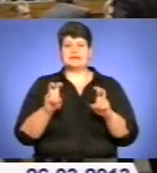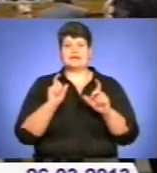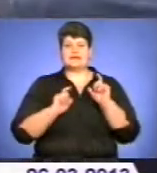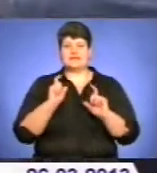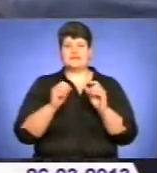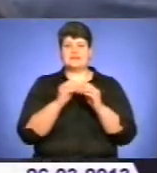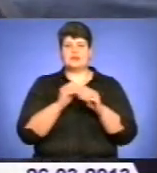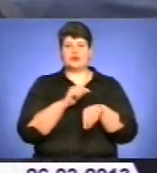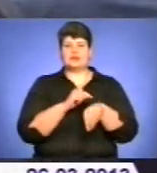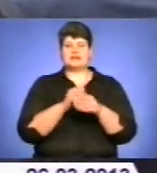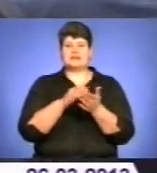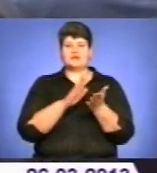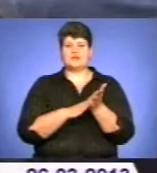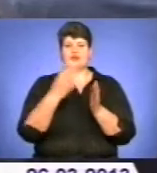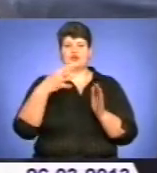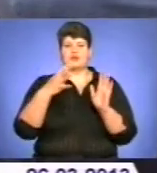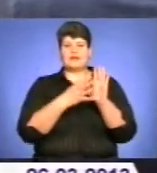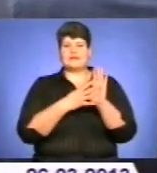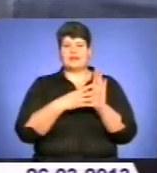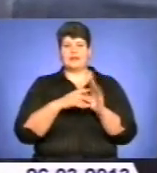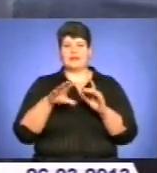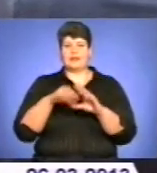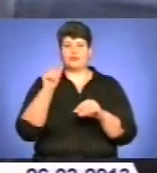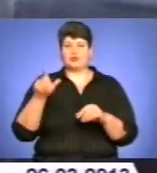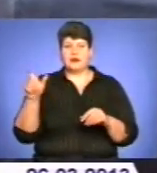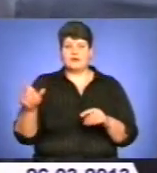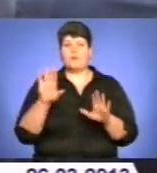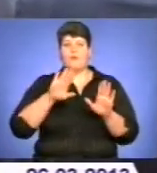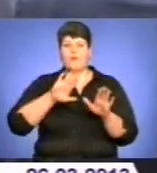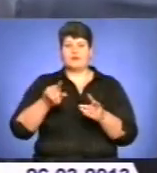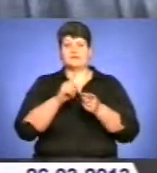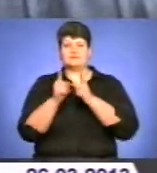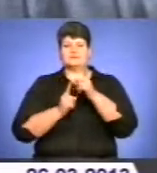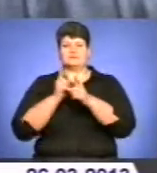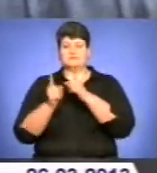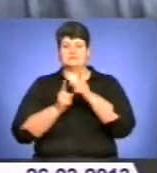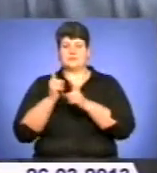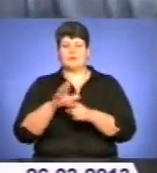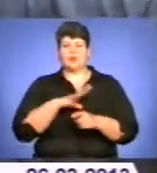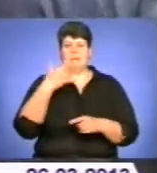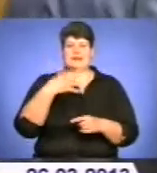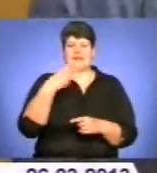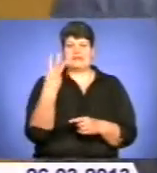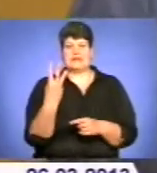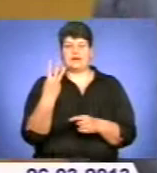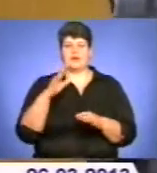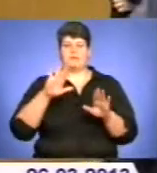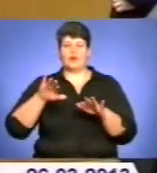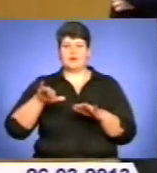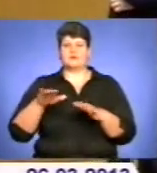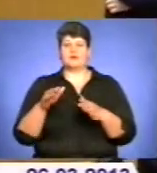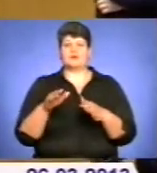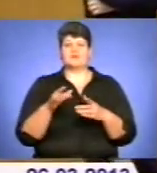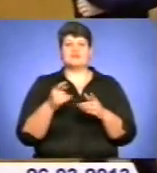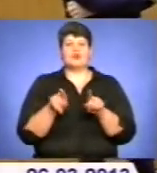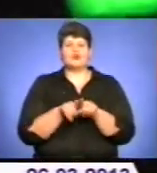О 10-й годині зареєструвалося 49 депутатів. Потім цифри на табло змінювалися. Було вже 53 депутати у сесійній залі. Але